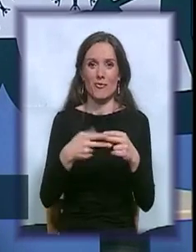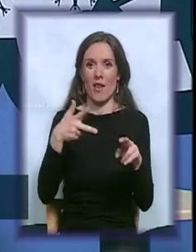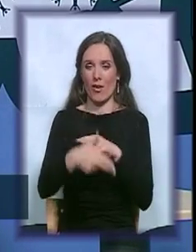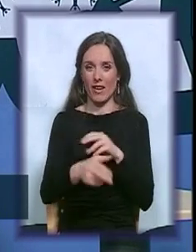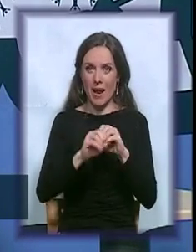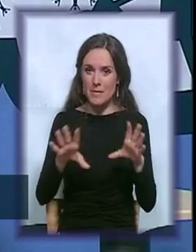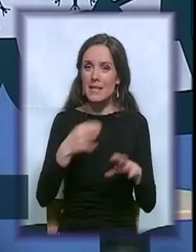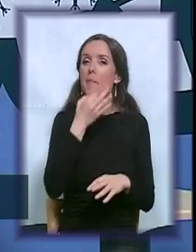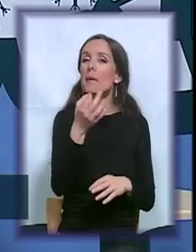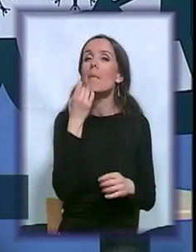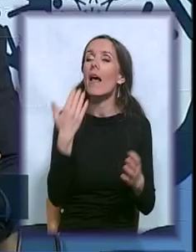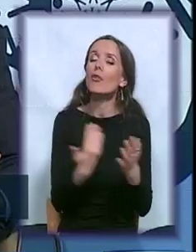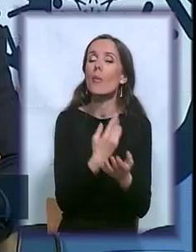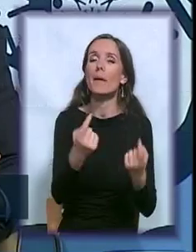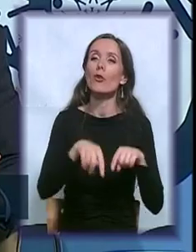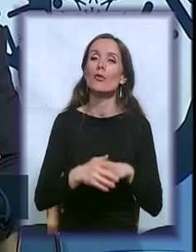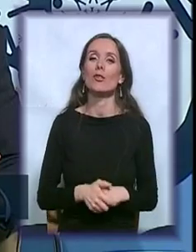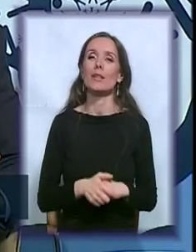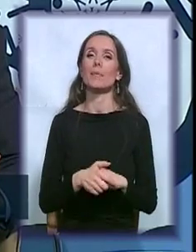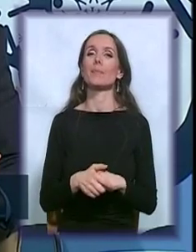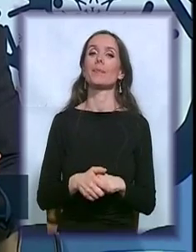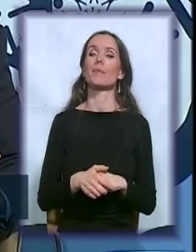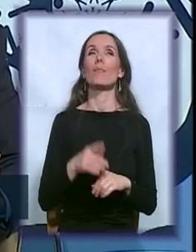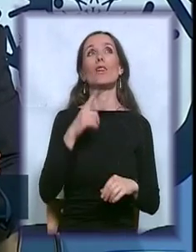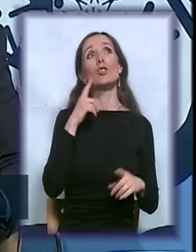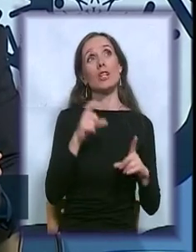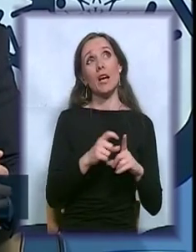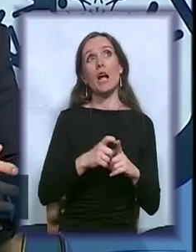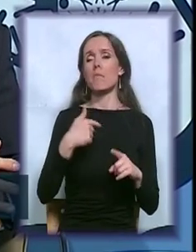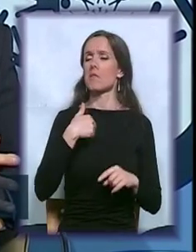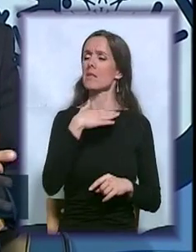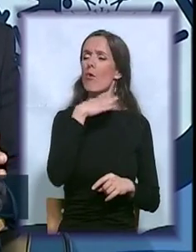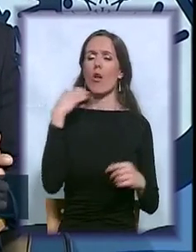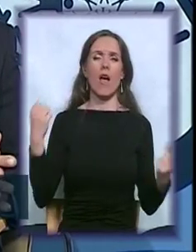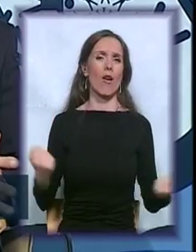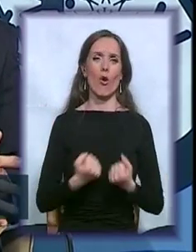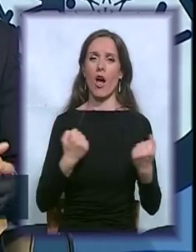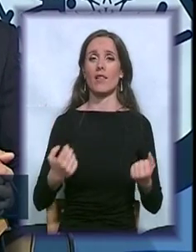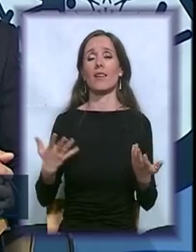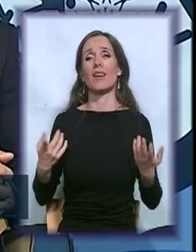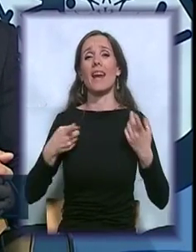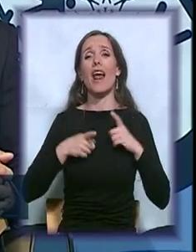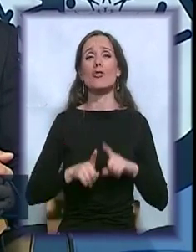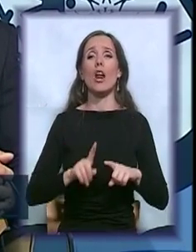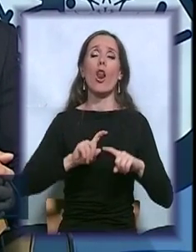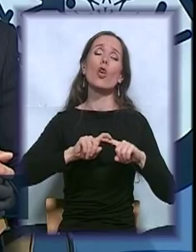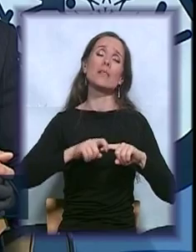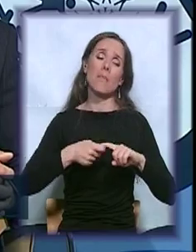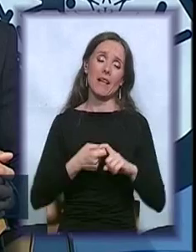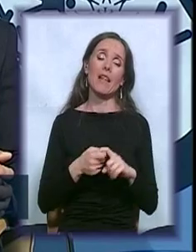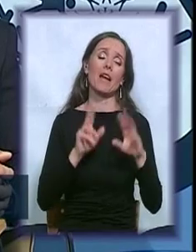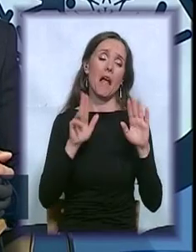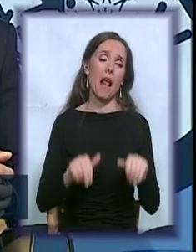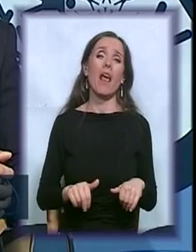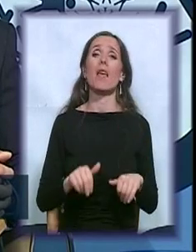Kada ćete nam opet doći? Mi smo jako aktivni. Nažalost, materijala imamo za